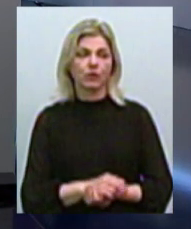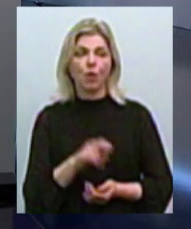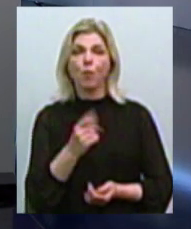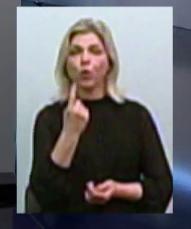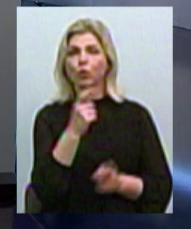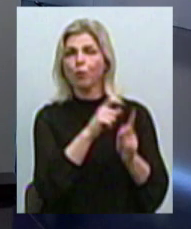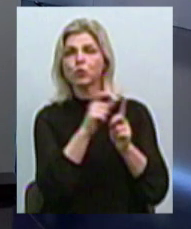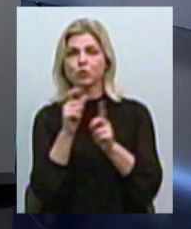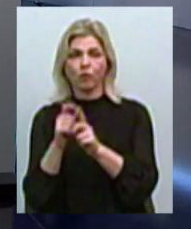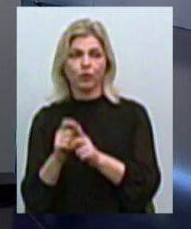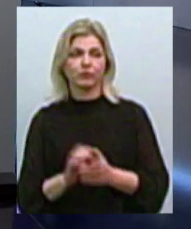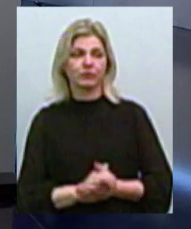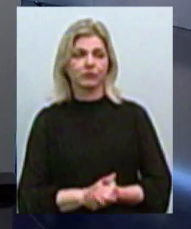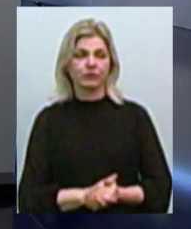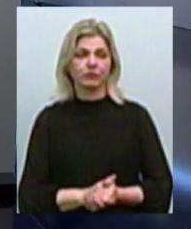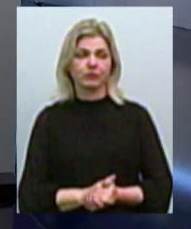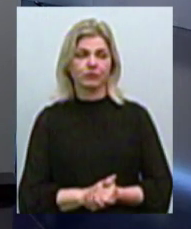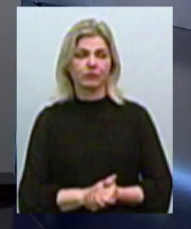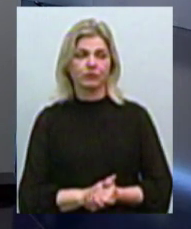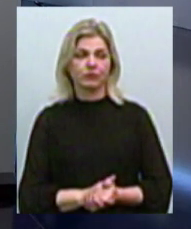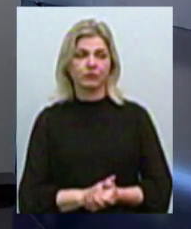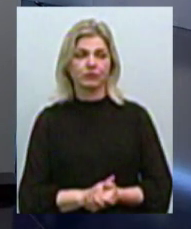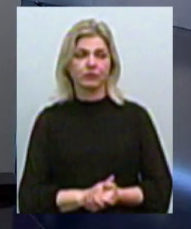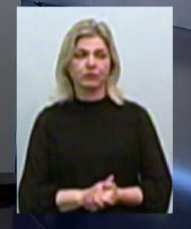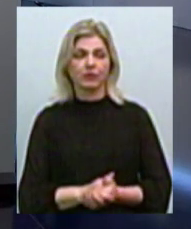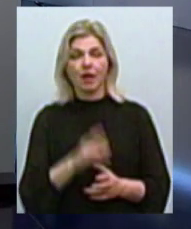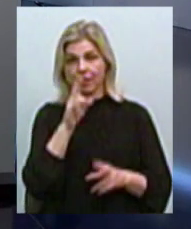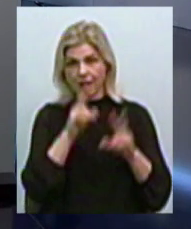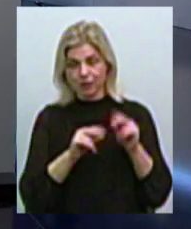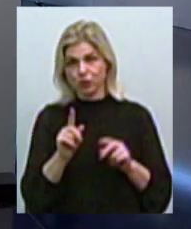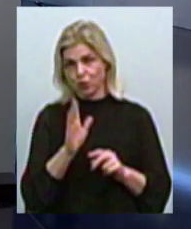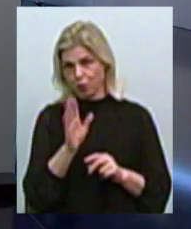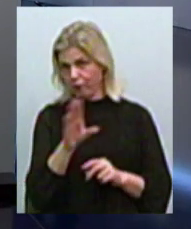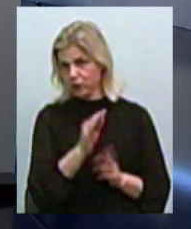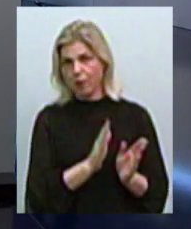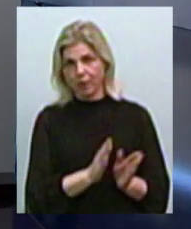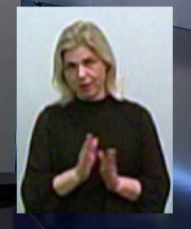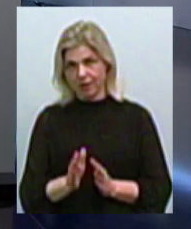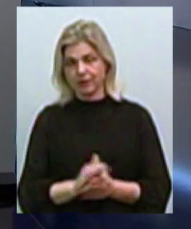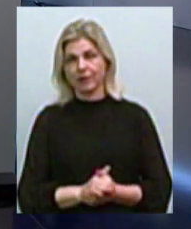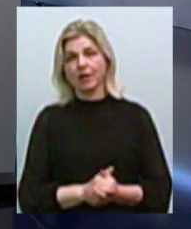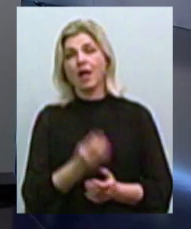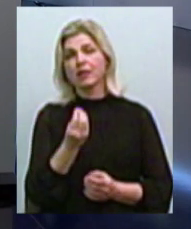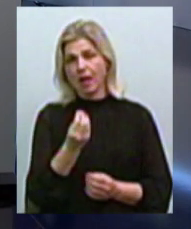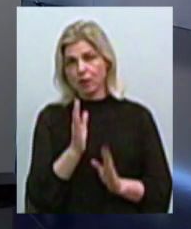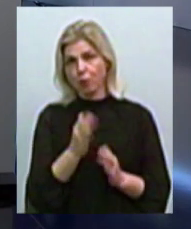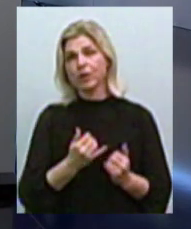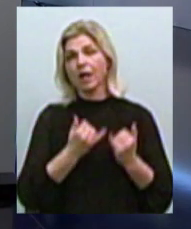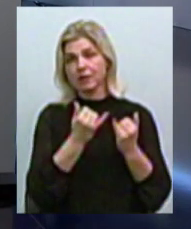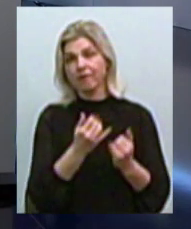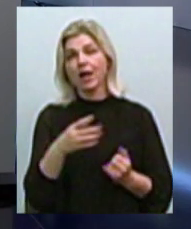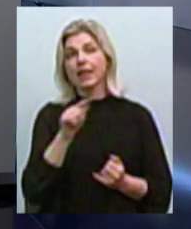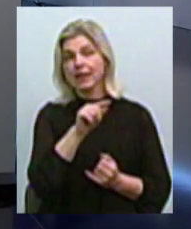слову, только по одному. Я надеюсь, что все будет в порядке. Будем сподіваться. Пильги будут надаваться тем